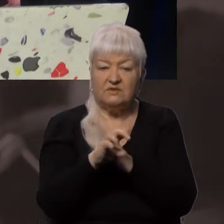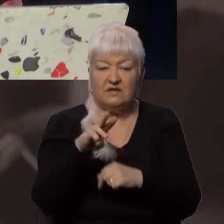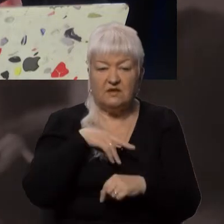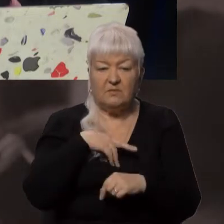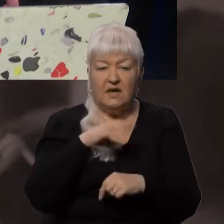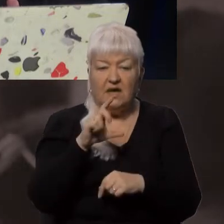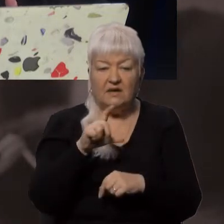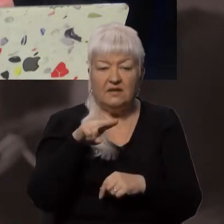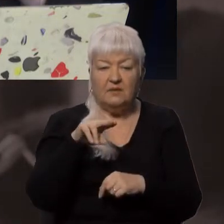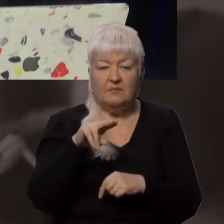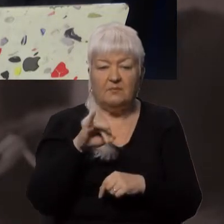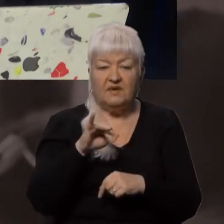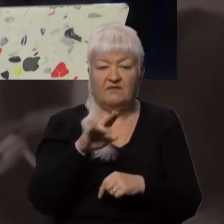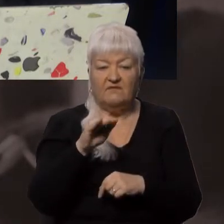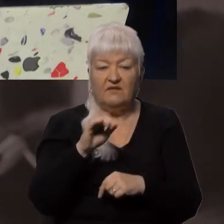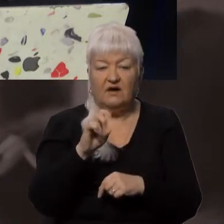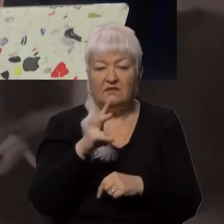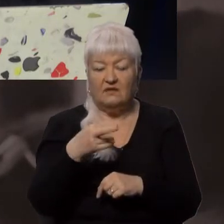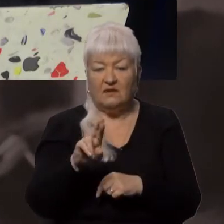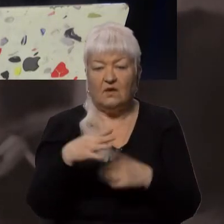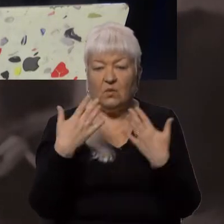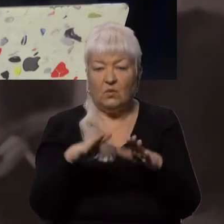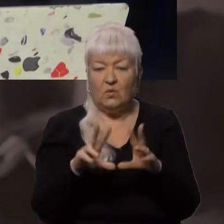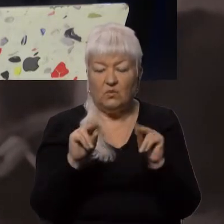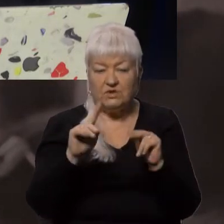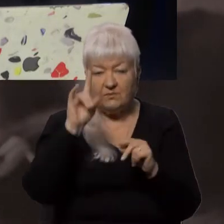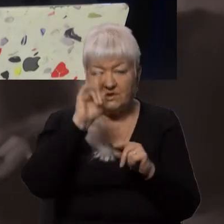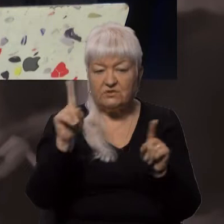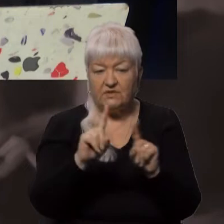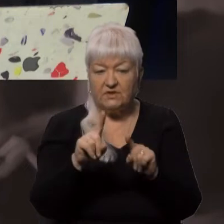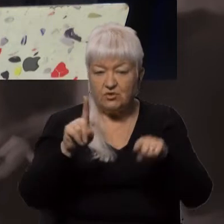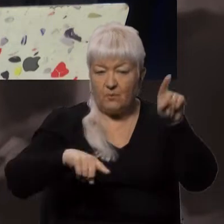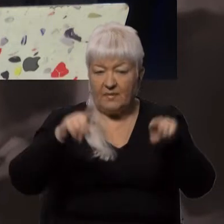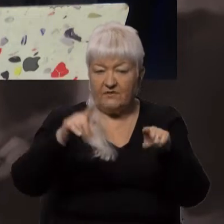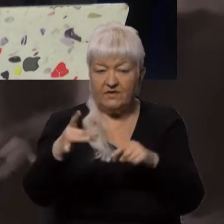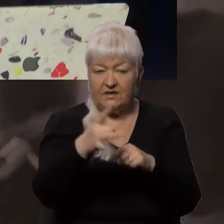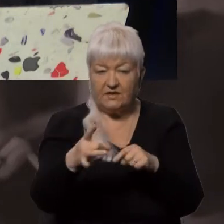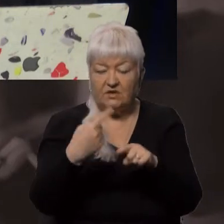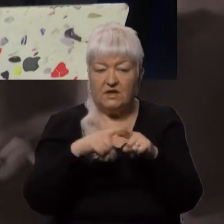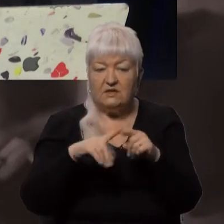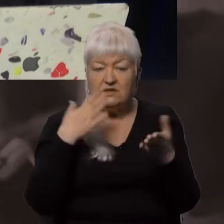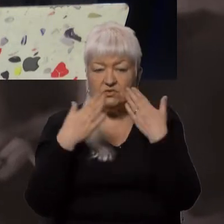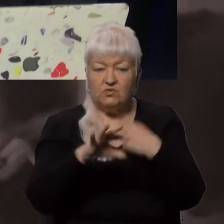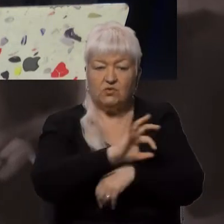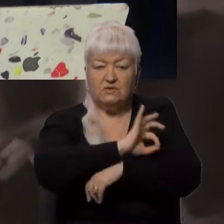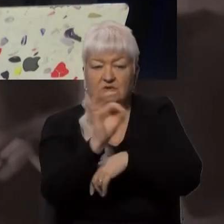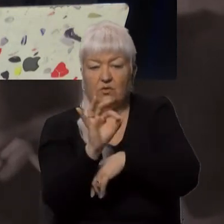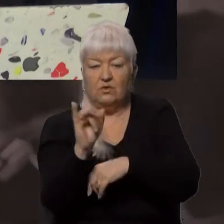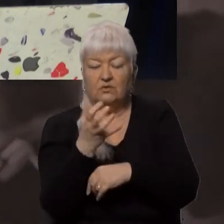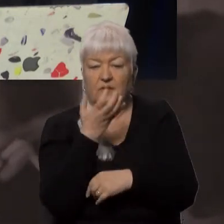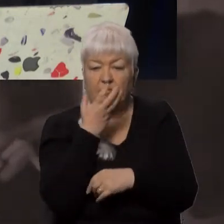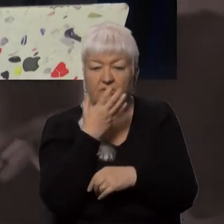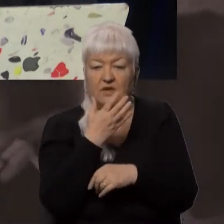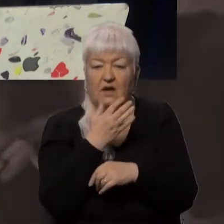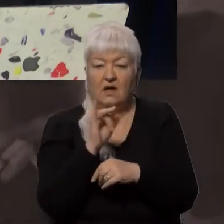Епіфанія. Цитую. Ми вже благословили, що в певних регіонах, а це особливо стосується Сходу, Півдня, проводити